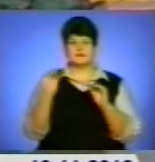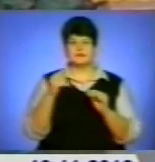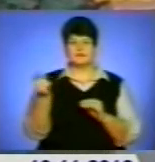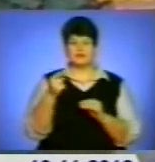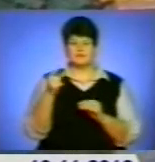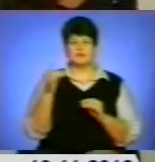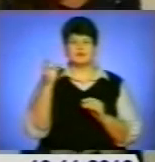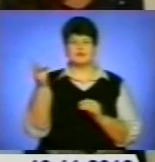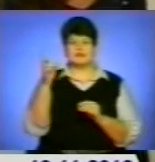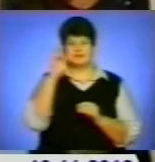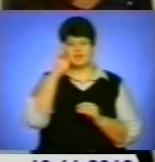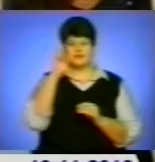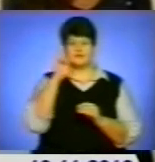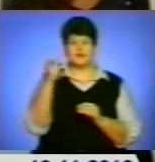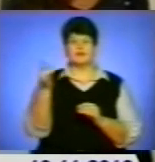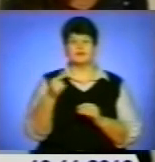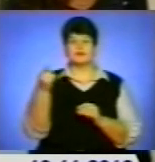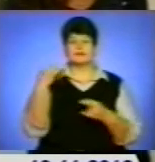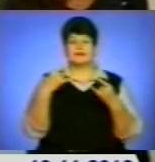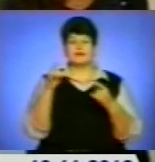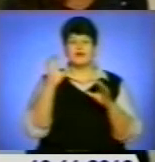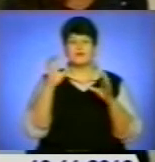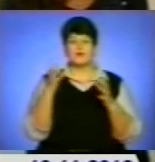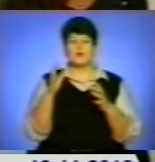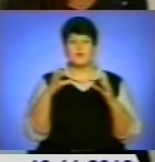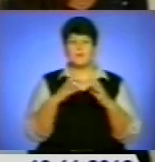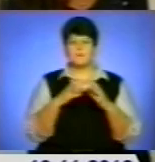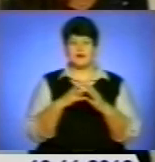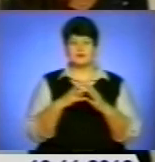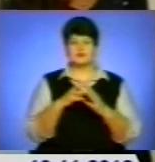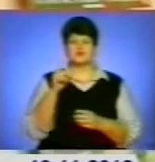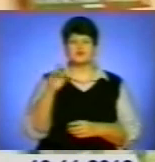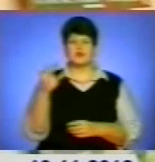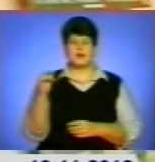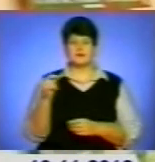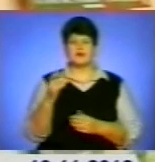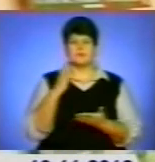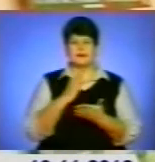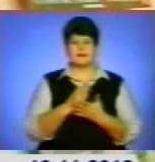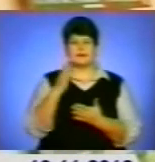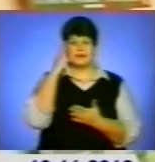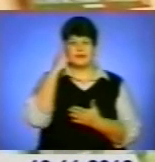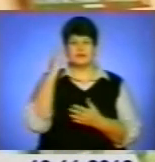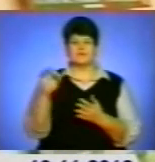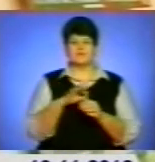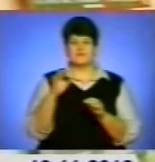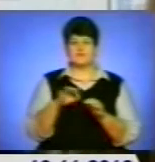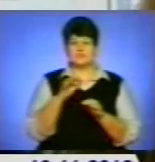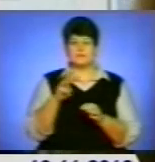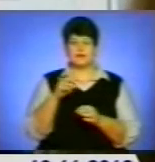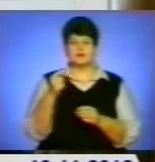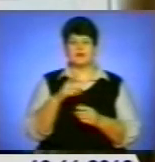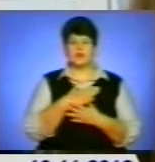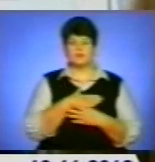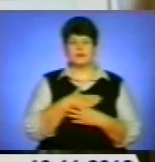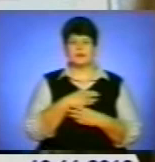телерадіокомпанії. Талановиті і внучка Анатолія Заблуди. Зоряна володіє талантом вишивки. Мар'яна любить малювати. На даній